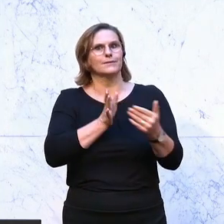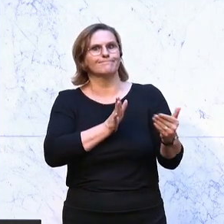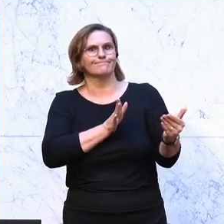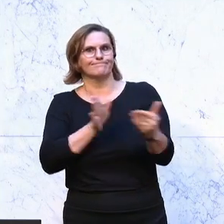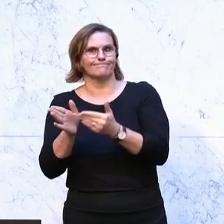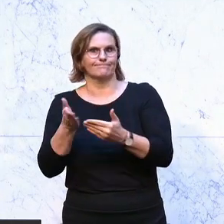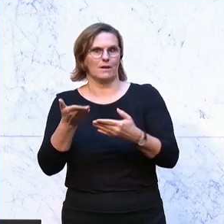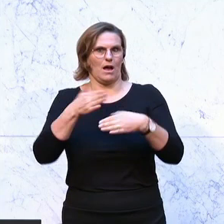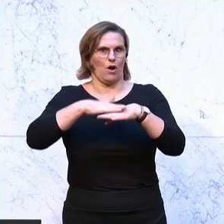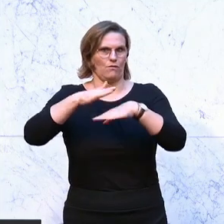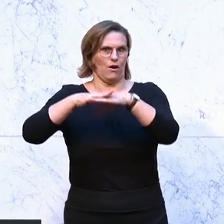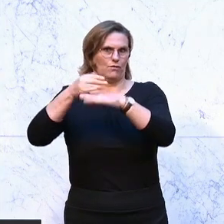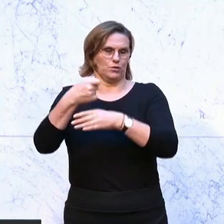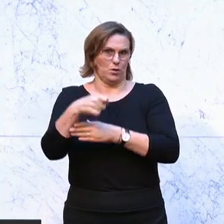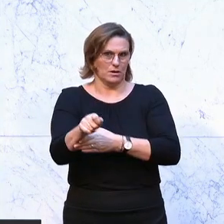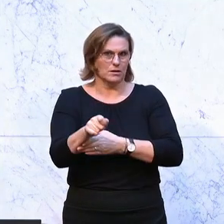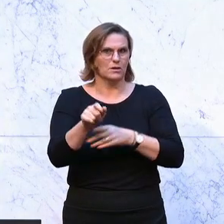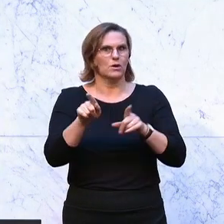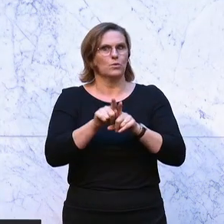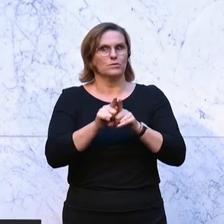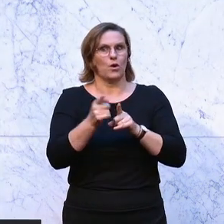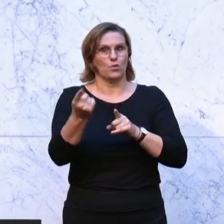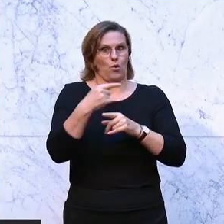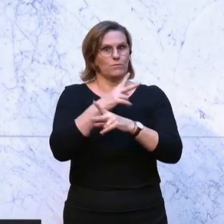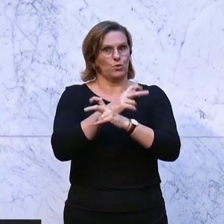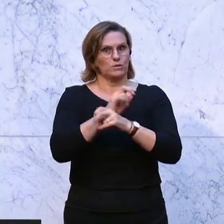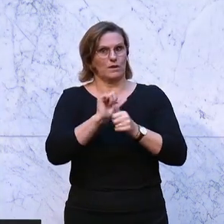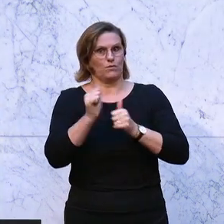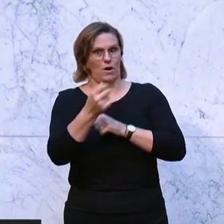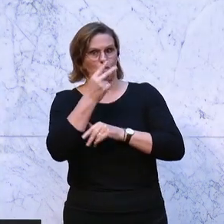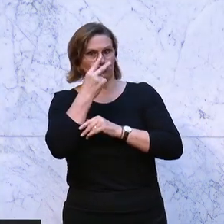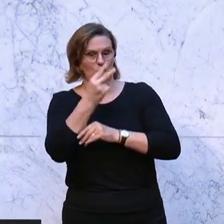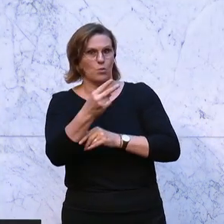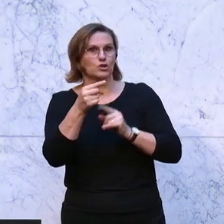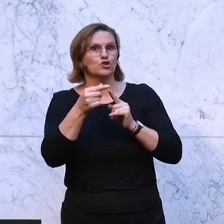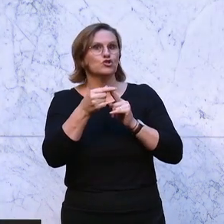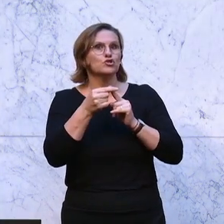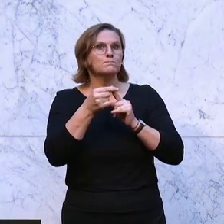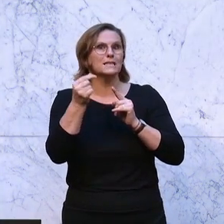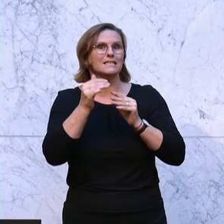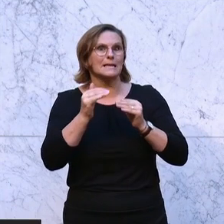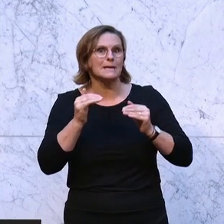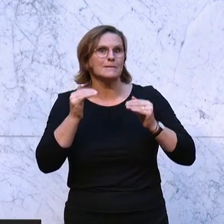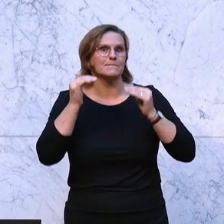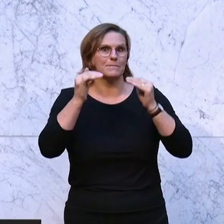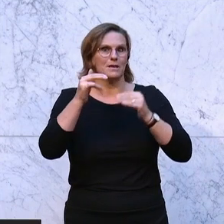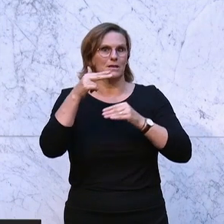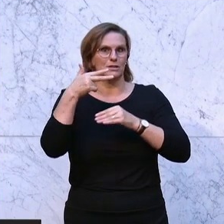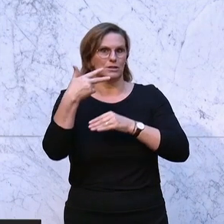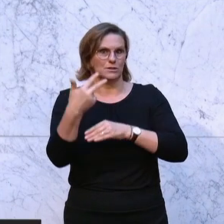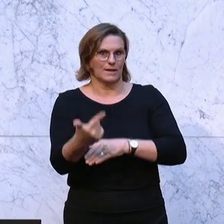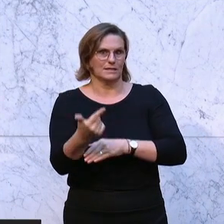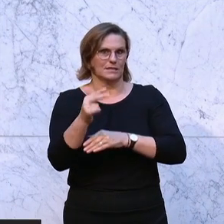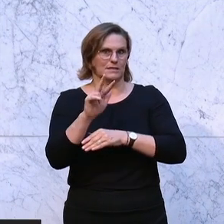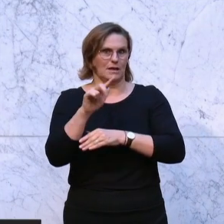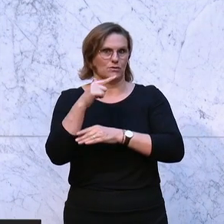EU-Prognose wird Österreich Spitzenreiter bleiben 2023 mit einer Inflation von plus